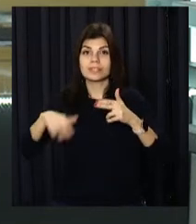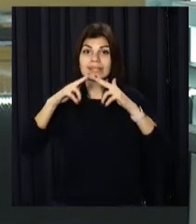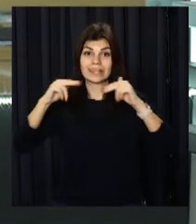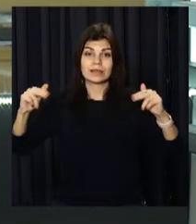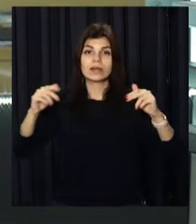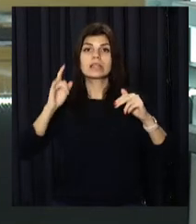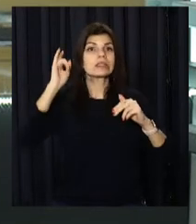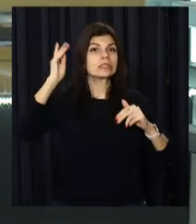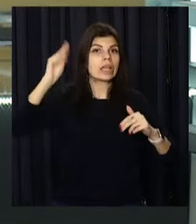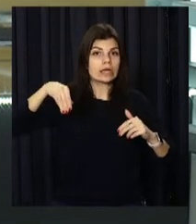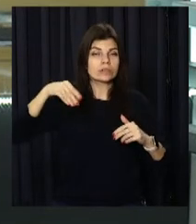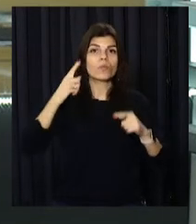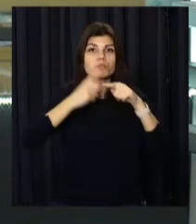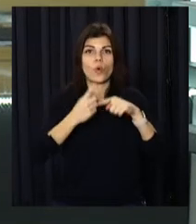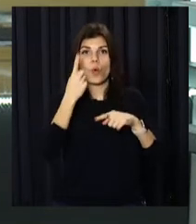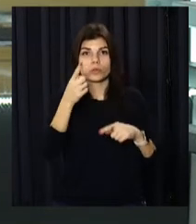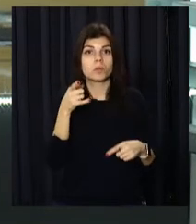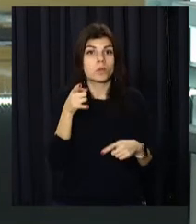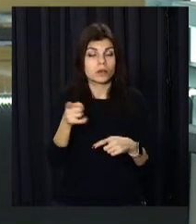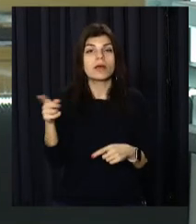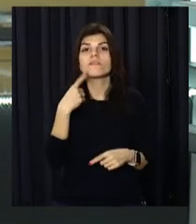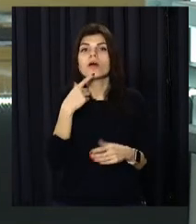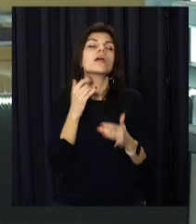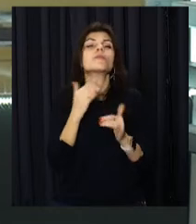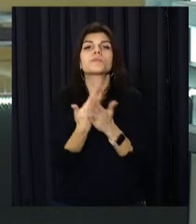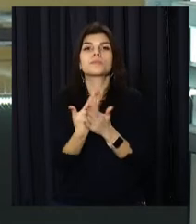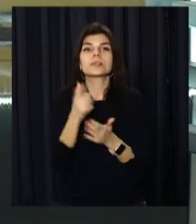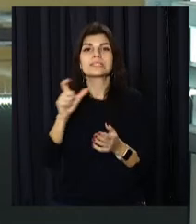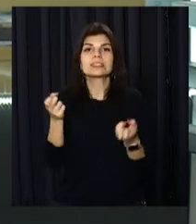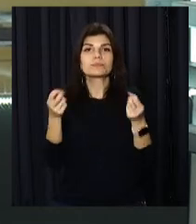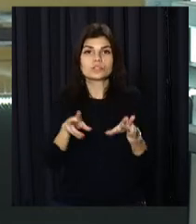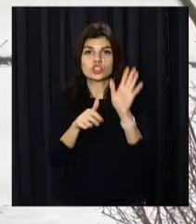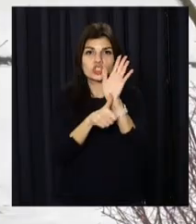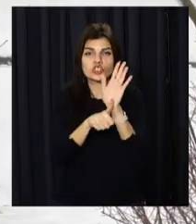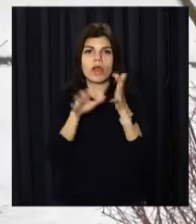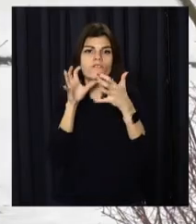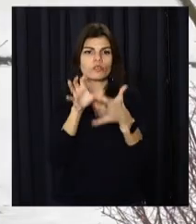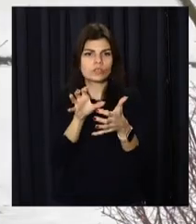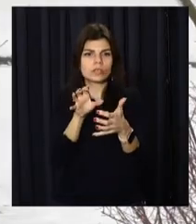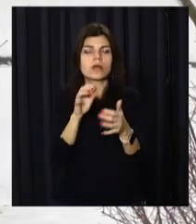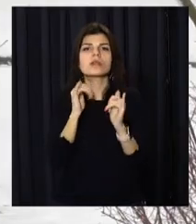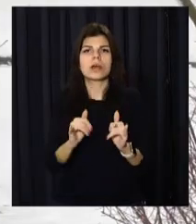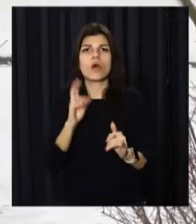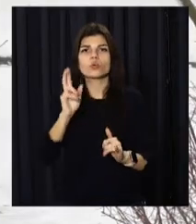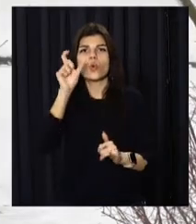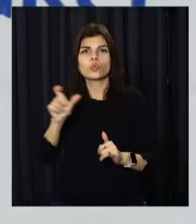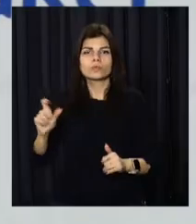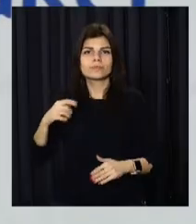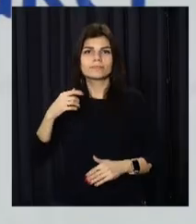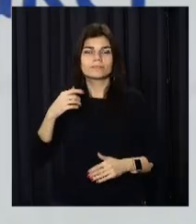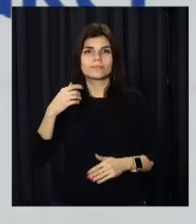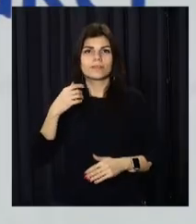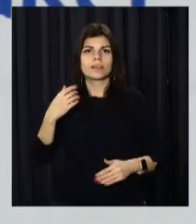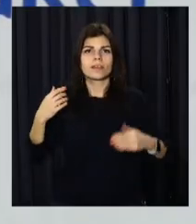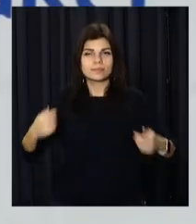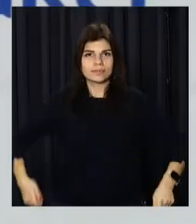соціальних таксі. Відтепер до послуг маломобільних людей – шість спеціалізованих автобусів. Вони обладнані усім необхідним для